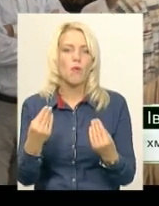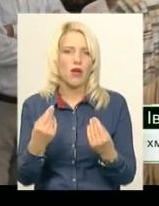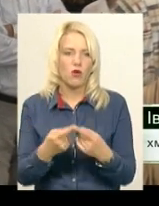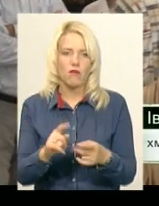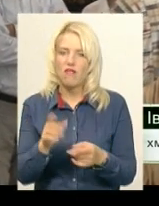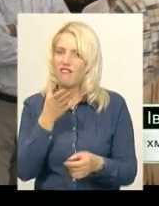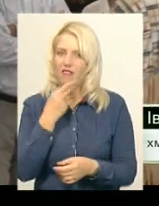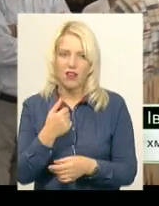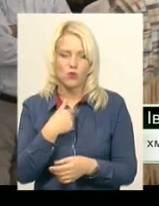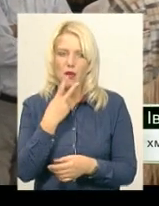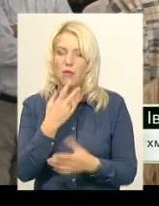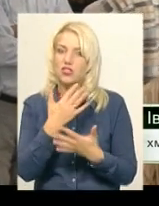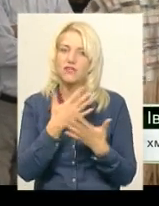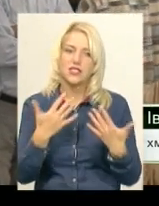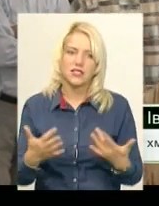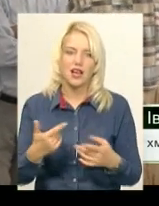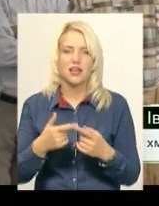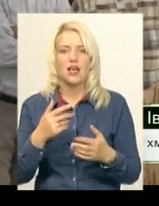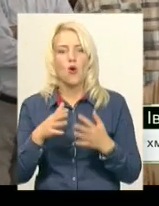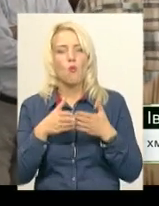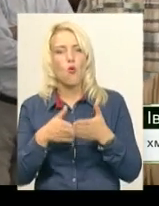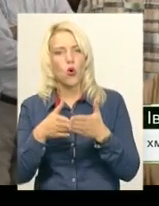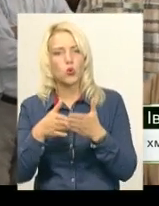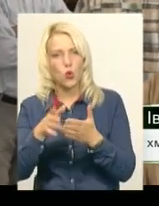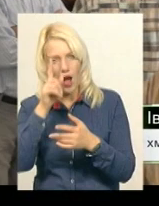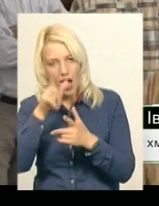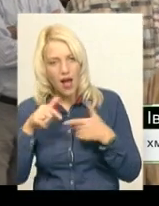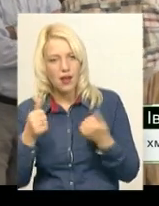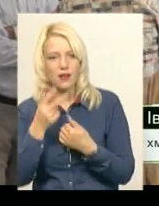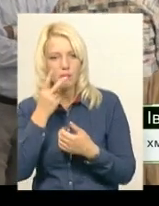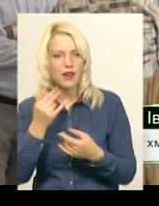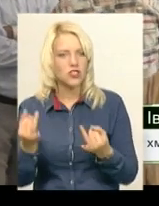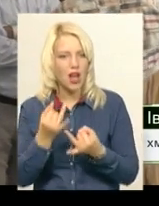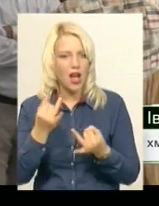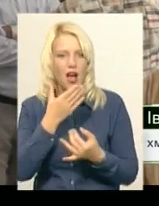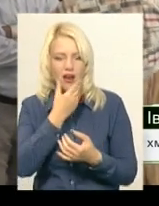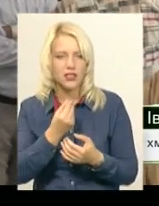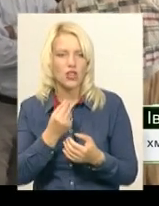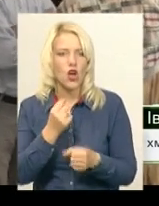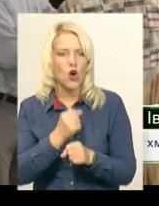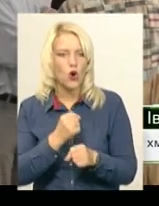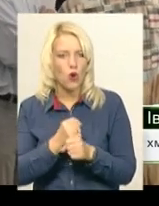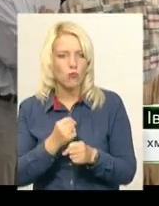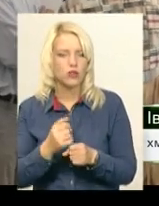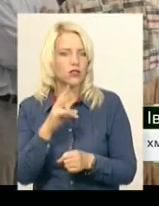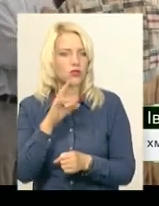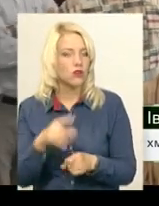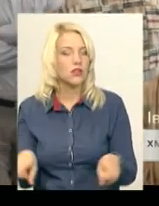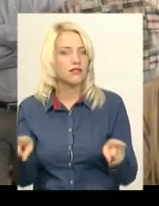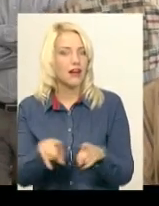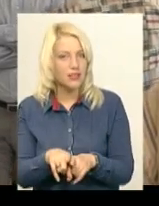Я бачив всякі, в Португалії бачив гарні роботи, але таких,